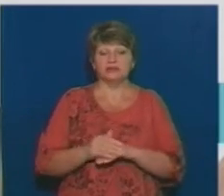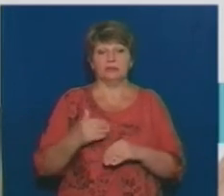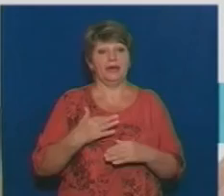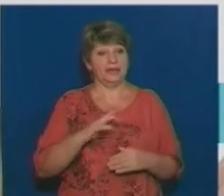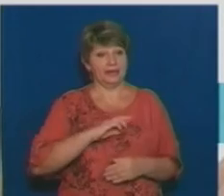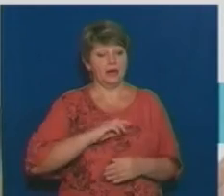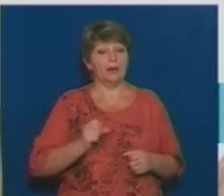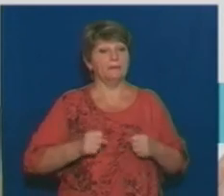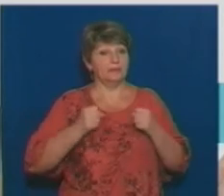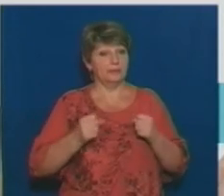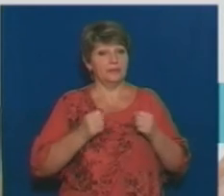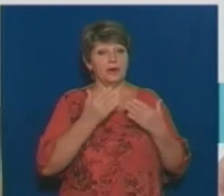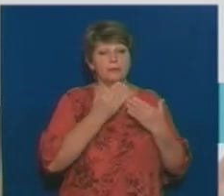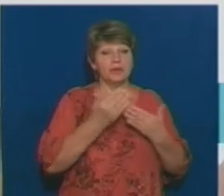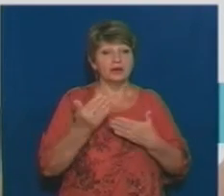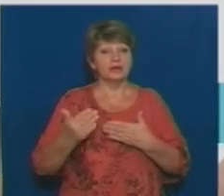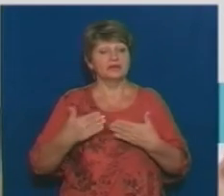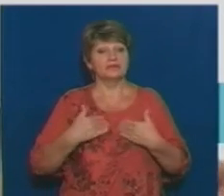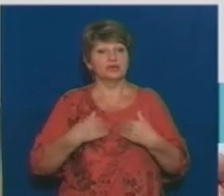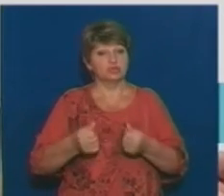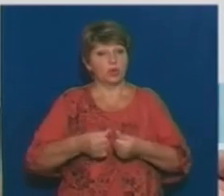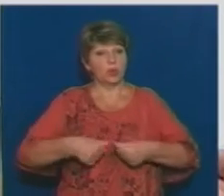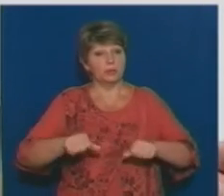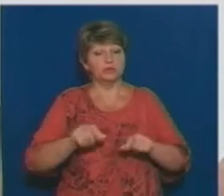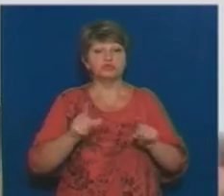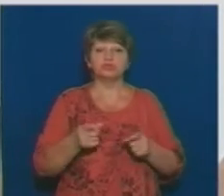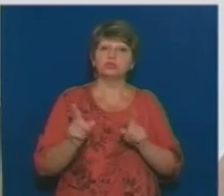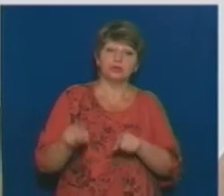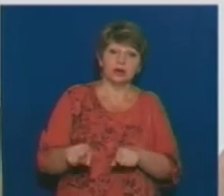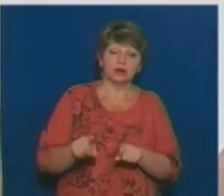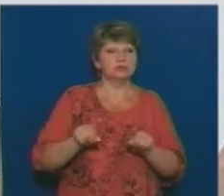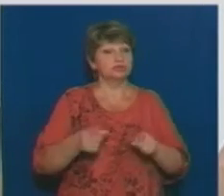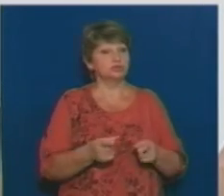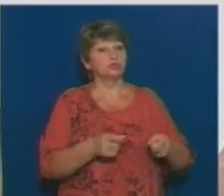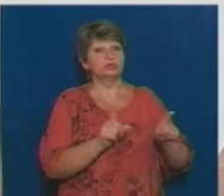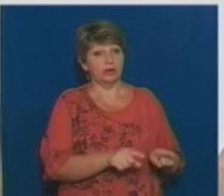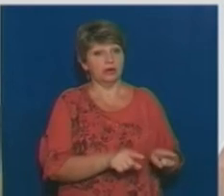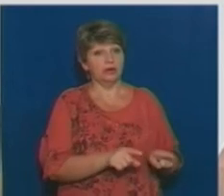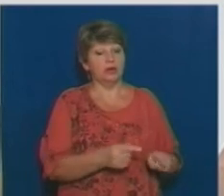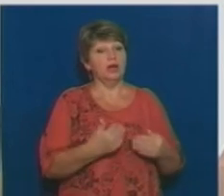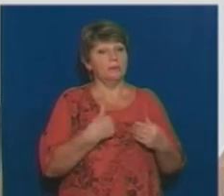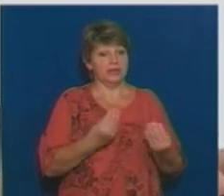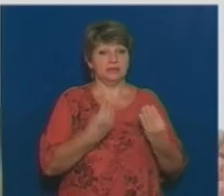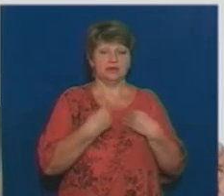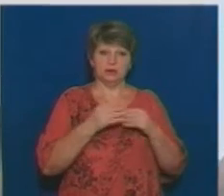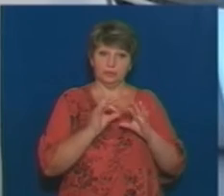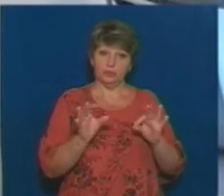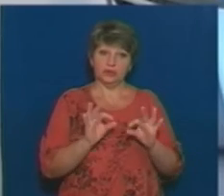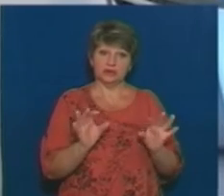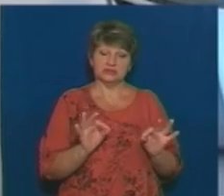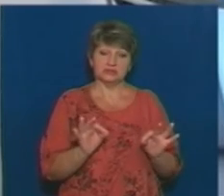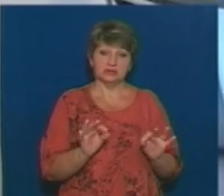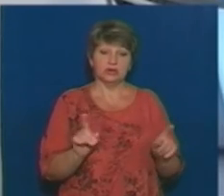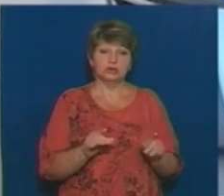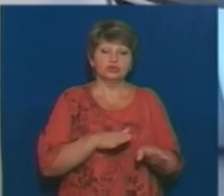питати в нашого тендерного комітету, чому так чи чому так. Власне, тут мені надали пояснення для того, щоб абсолютно